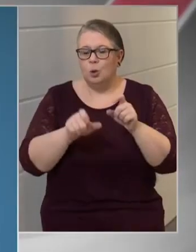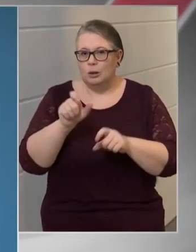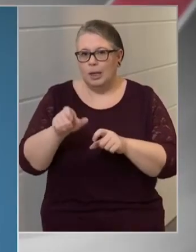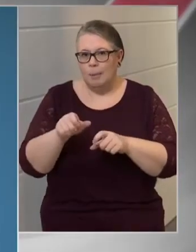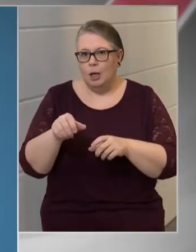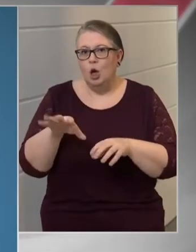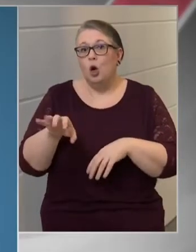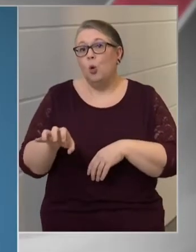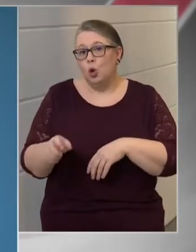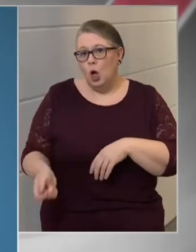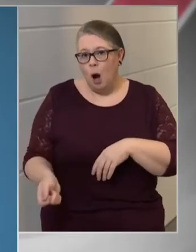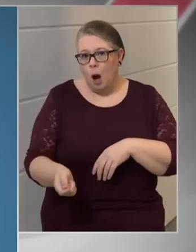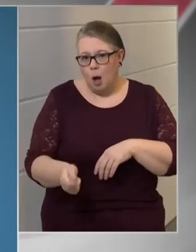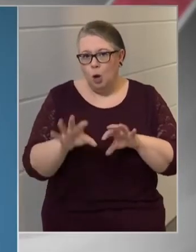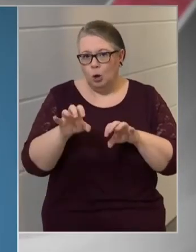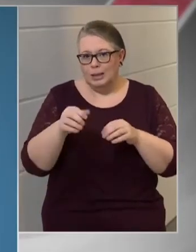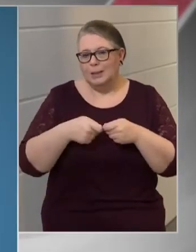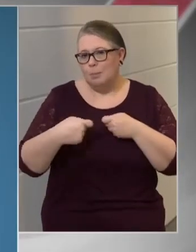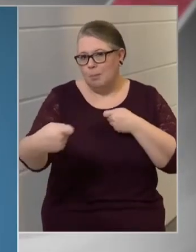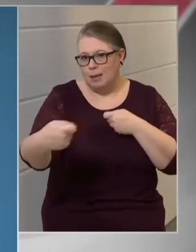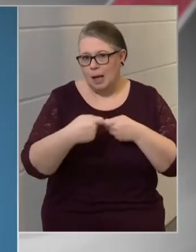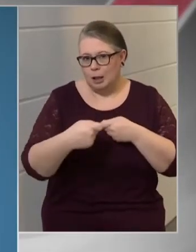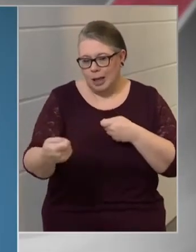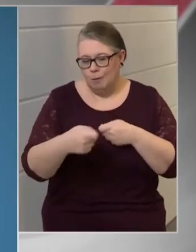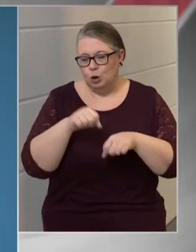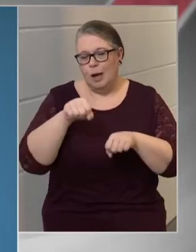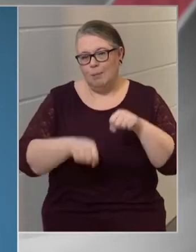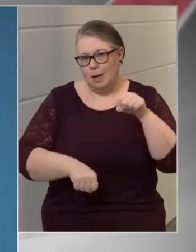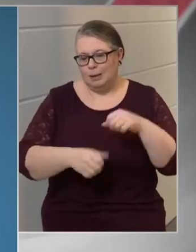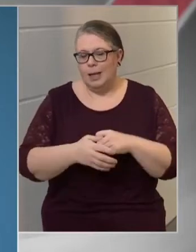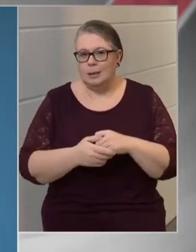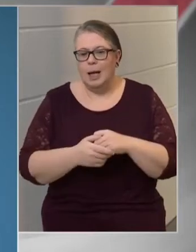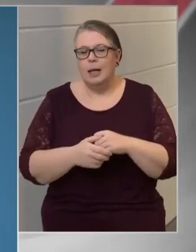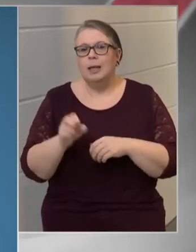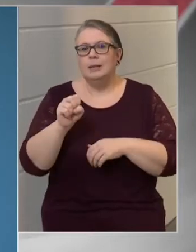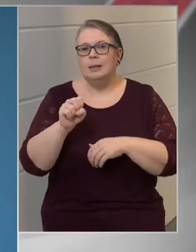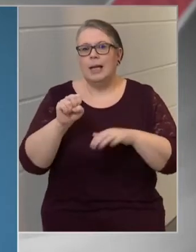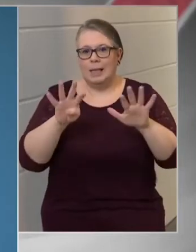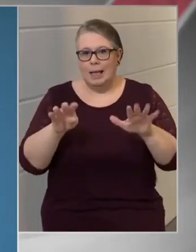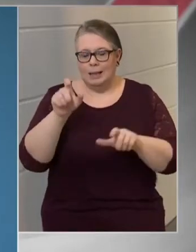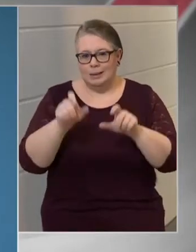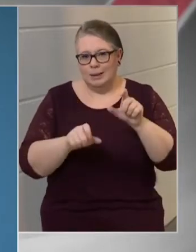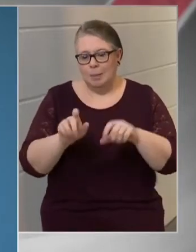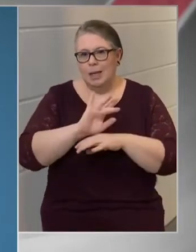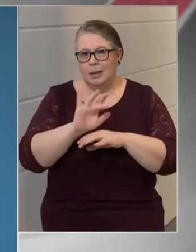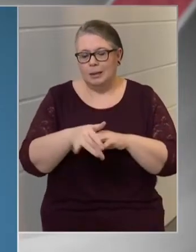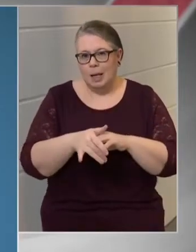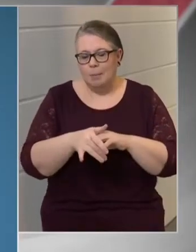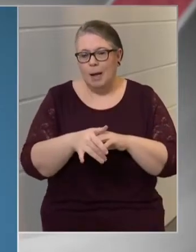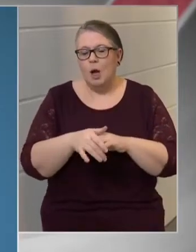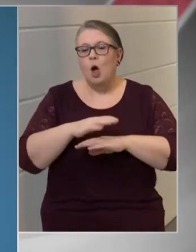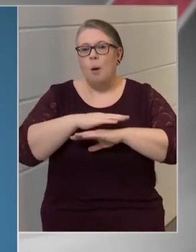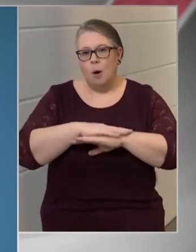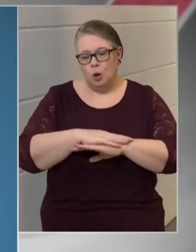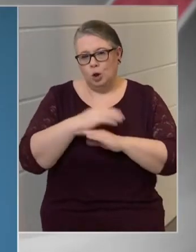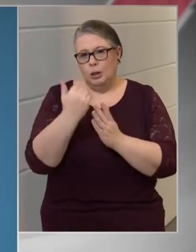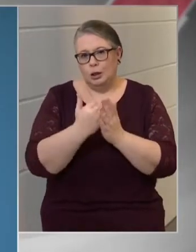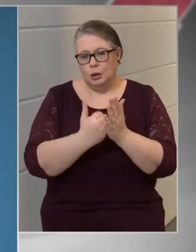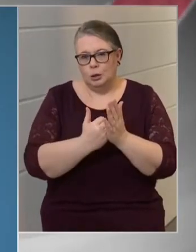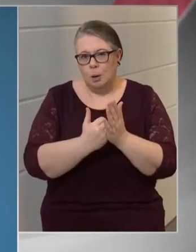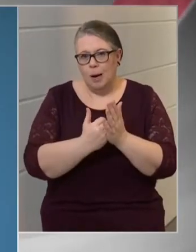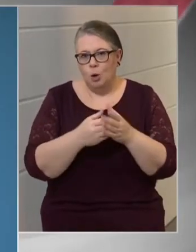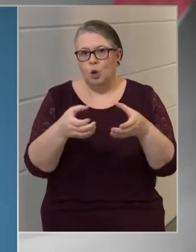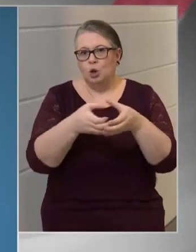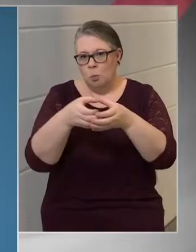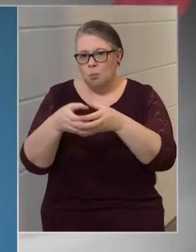a kutyasétáltatás 500 méteres körzetére vonatkozó szabályt szegte meg, míg 19 személlyel szemben a közterületi magatartási szabályok,